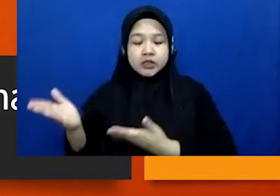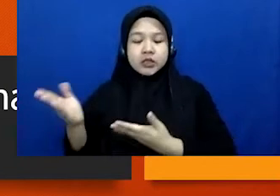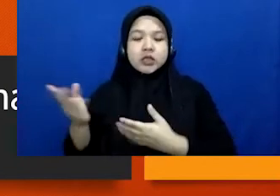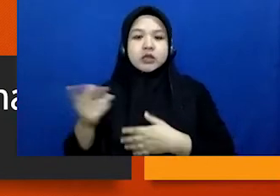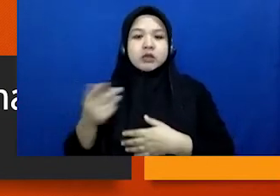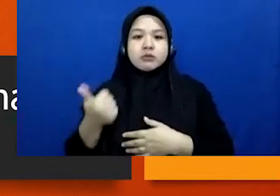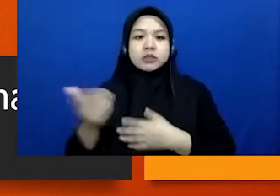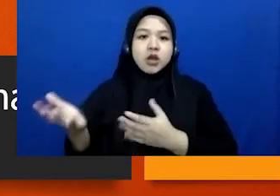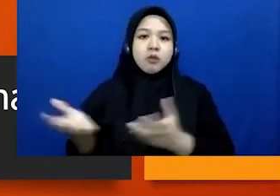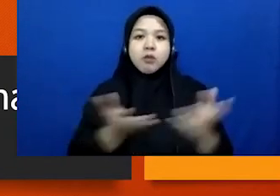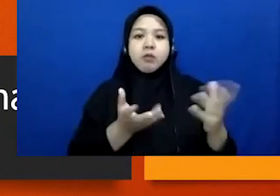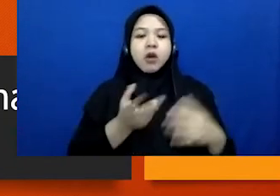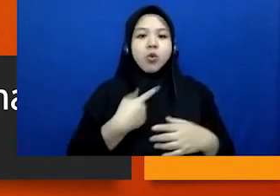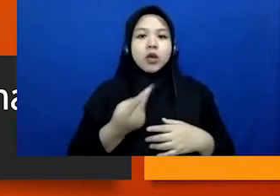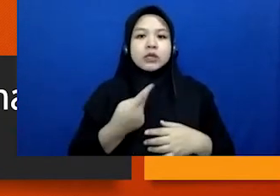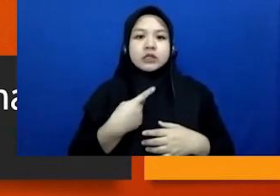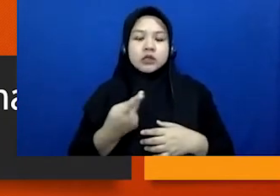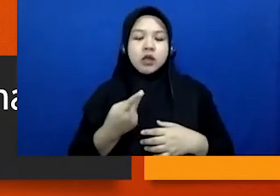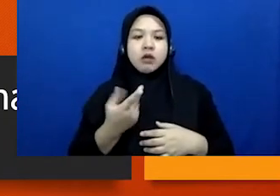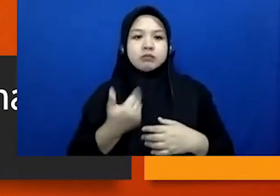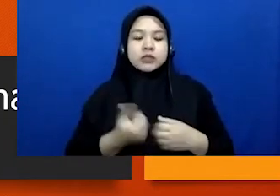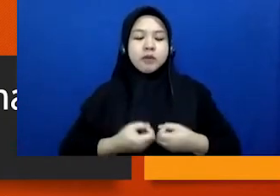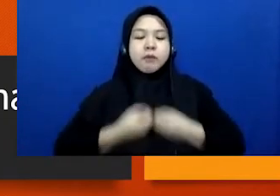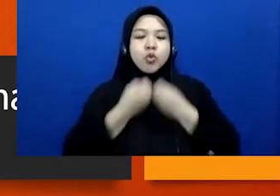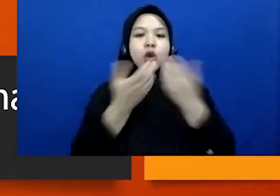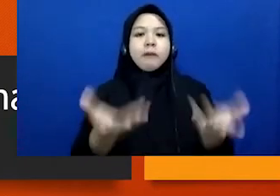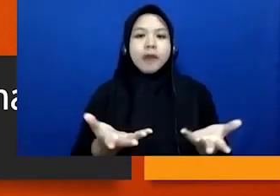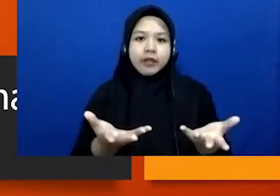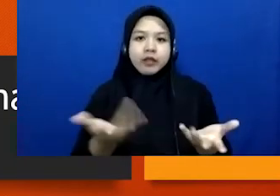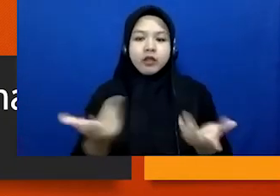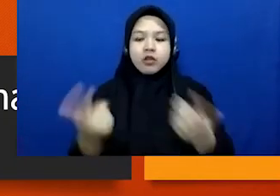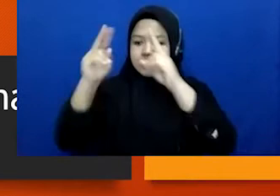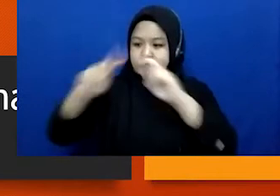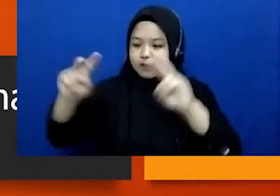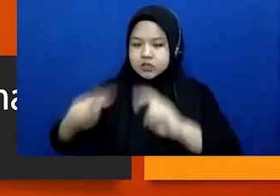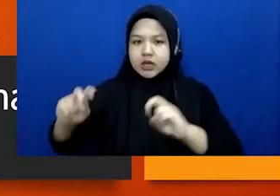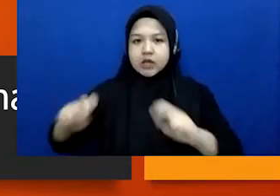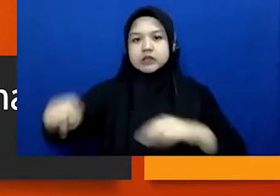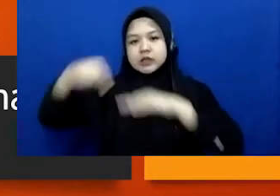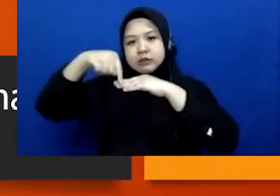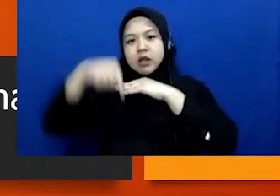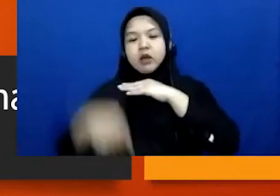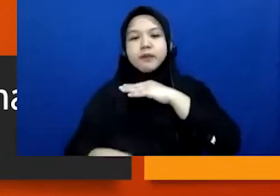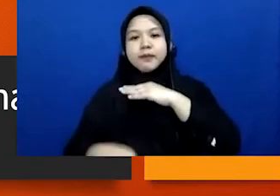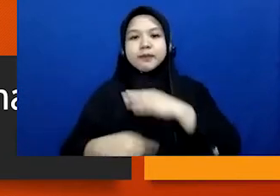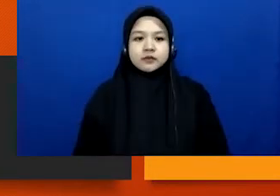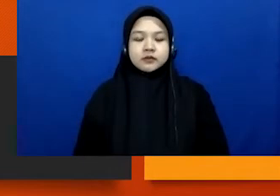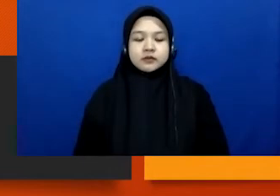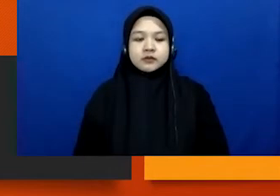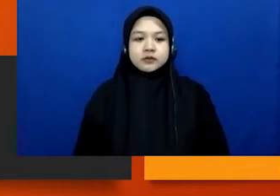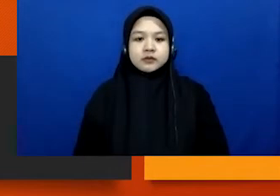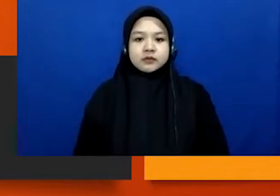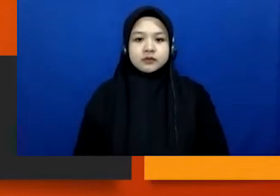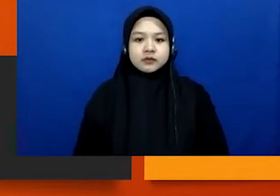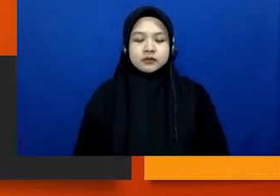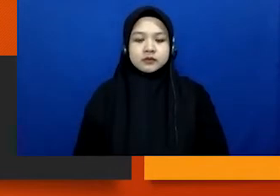kita untuk melakukan pengungkapan atau investigasi selanjutnya. Oke, next. Di